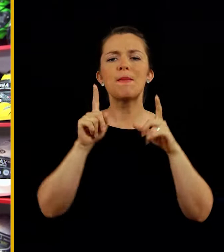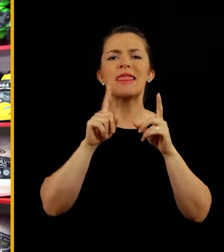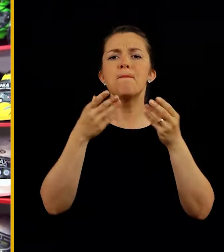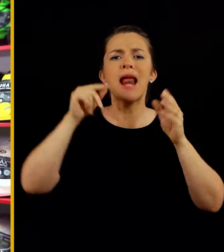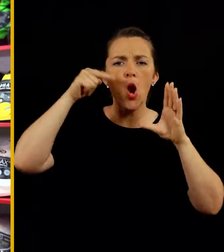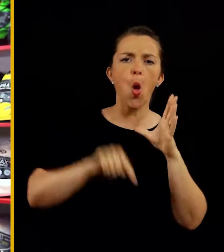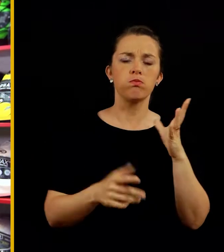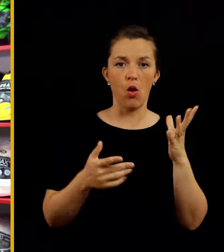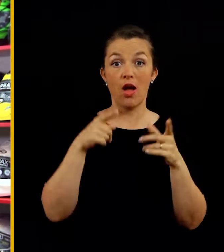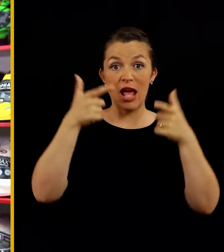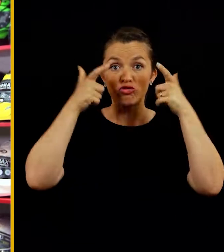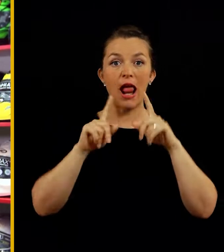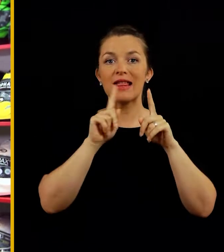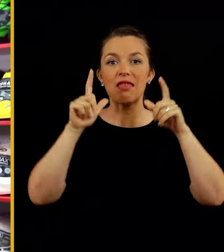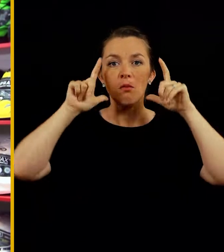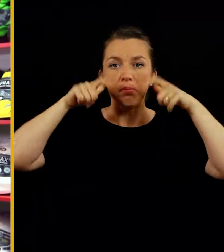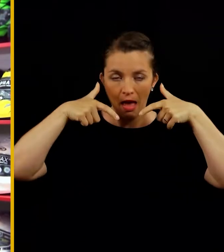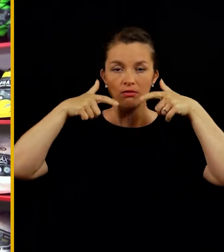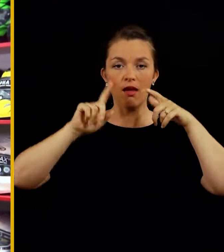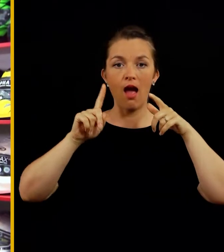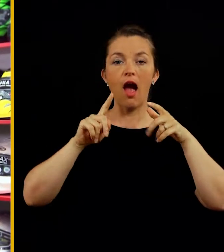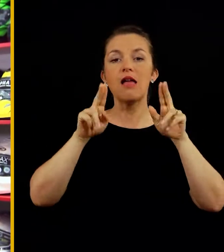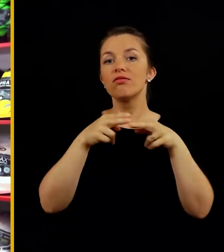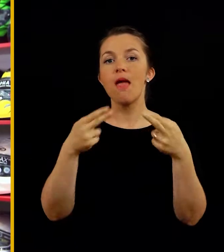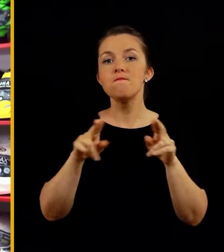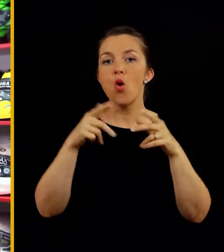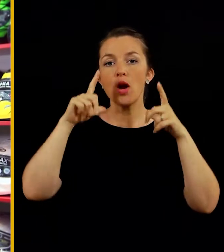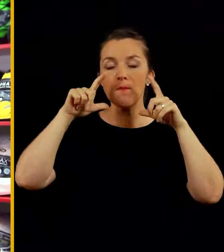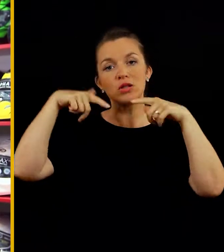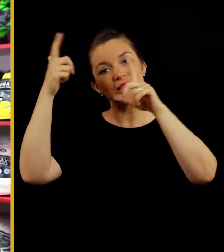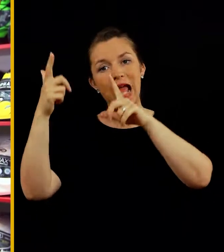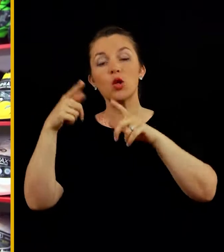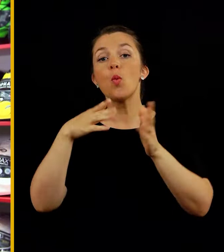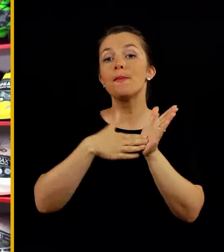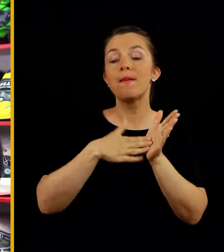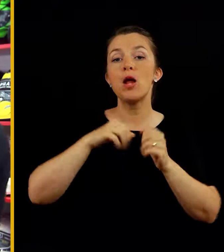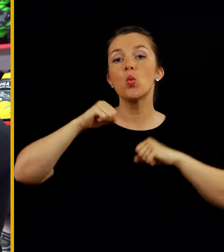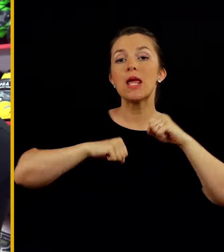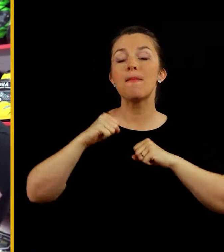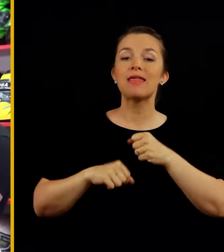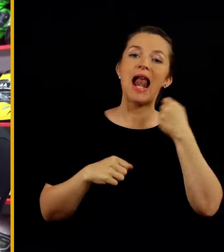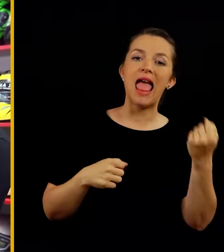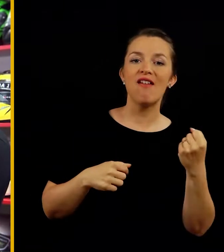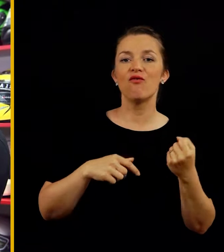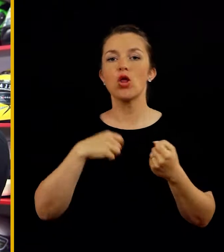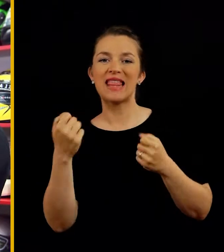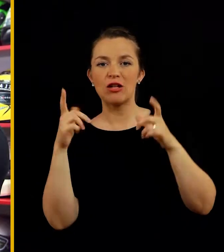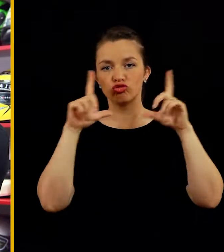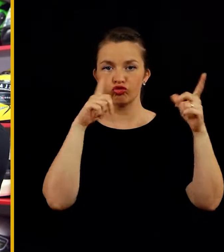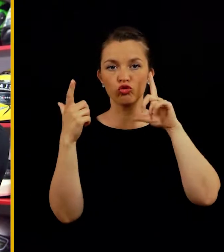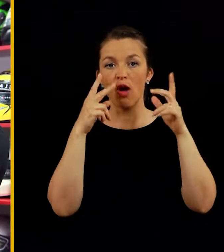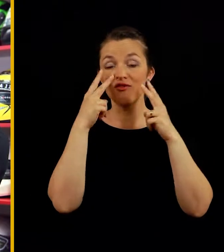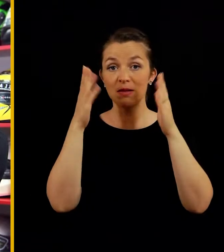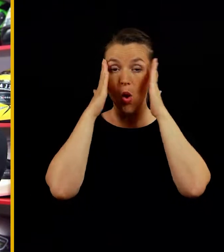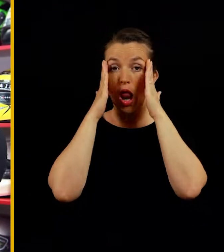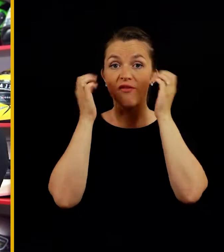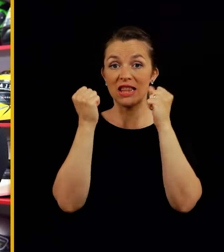ampak ne pregloboko. skratka, ta čelada ne pada naprej na oči, ne moremo jen stakniti. In pa v primeru gibanje levo desno vidimo,